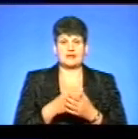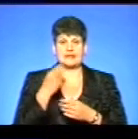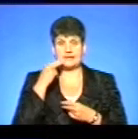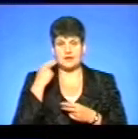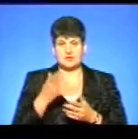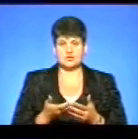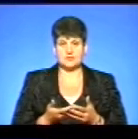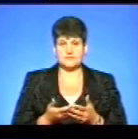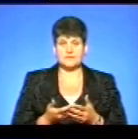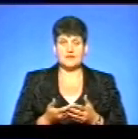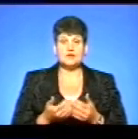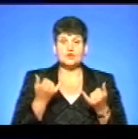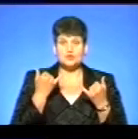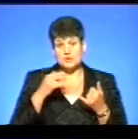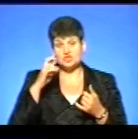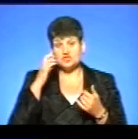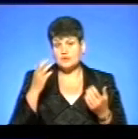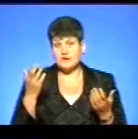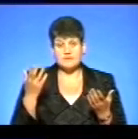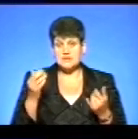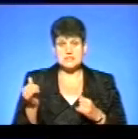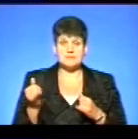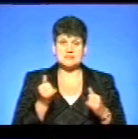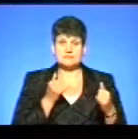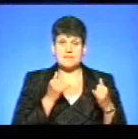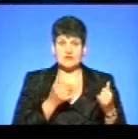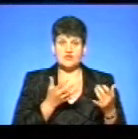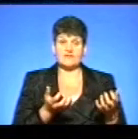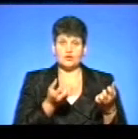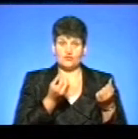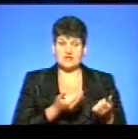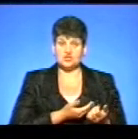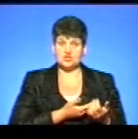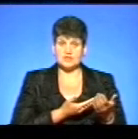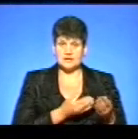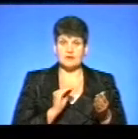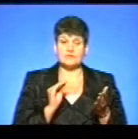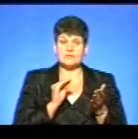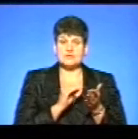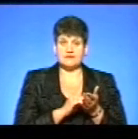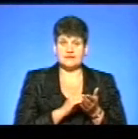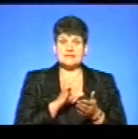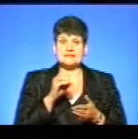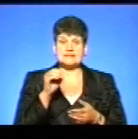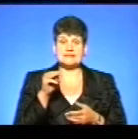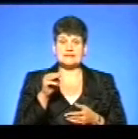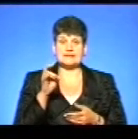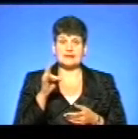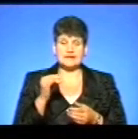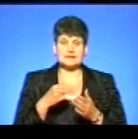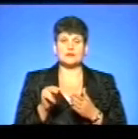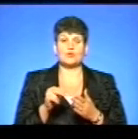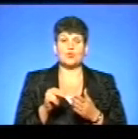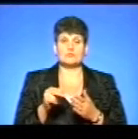кращий, дорогостоючий. І сьогодні держава забезпечує врятувати життя, встановити оцей стенд, який закуплений